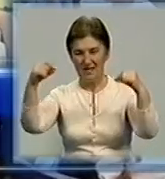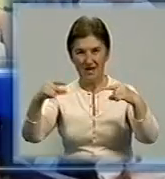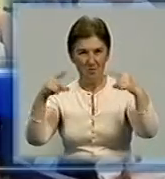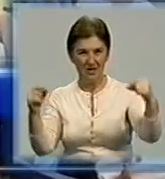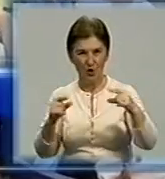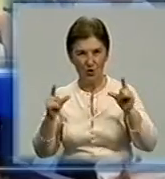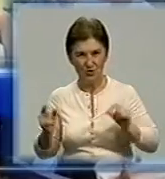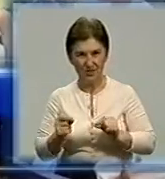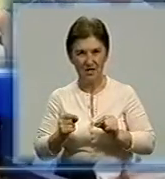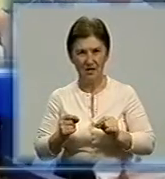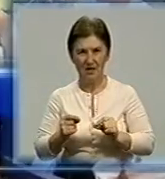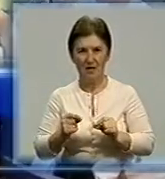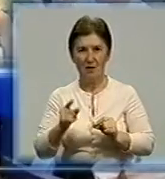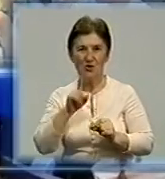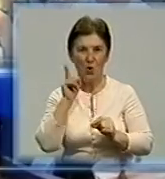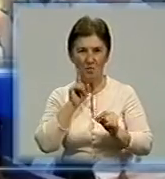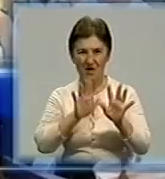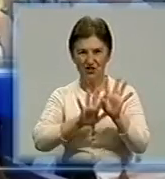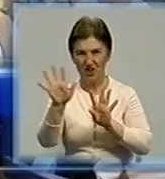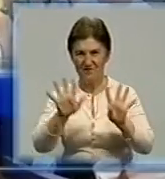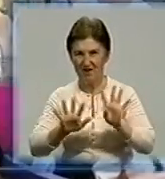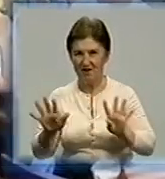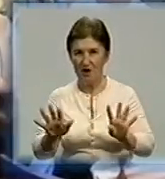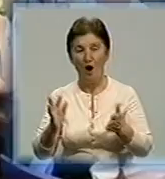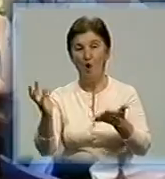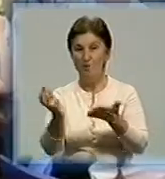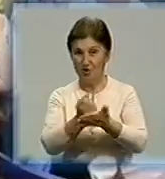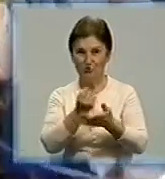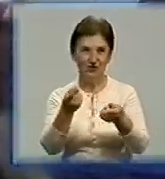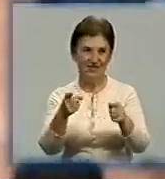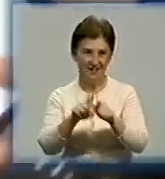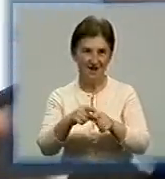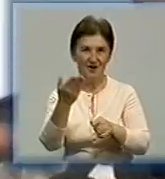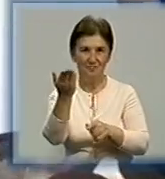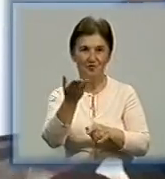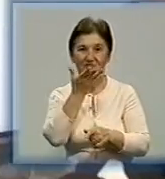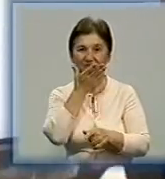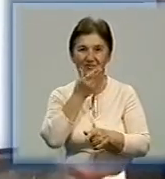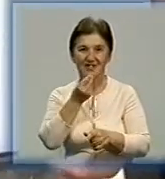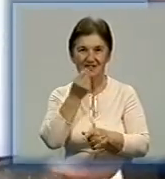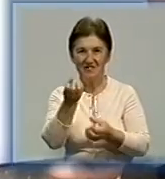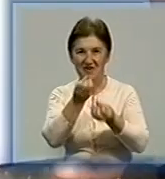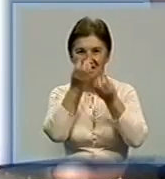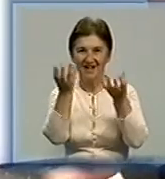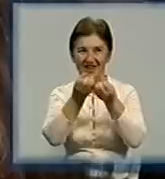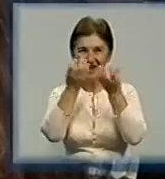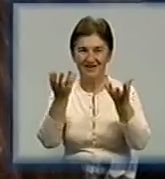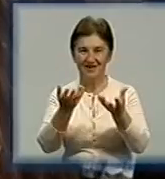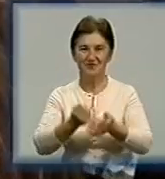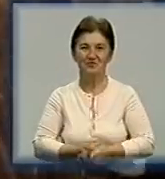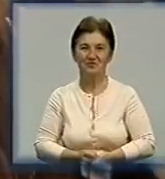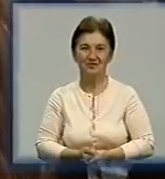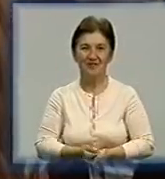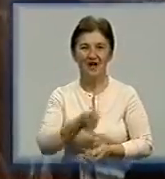далі йде оживка. Ну, от виходить така красива троянда. А це